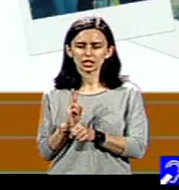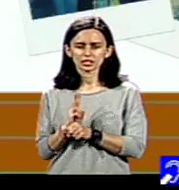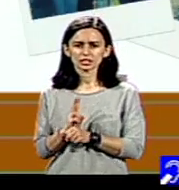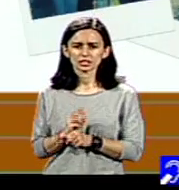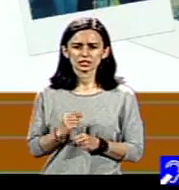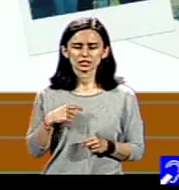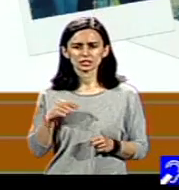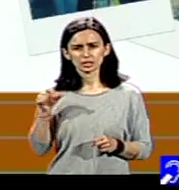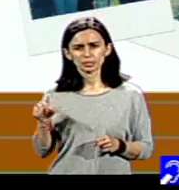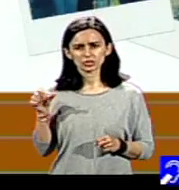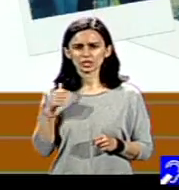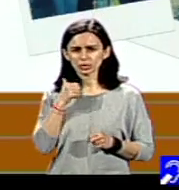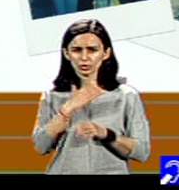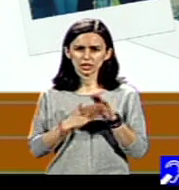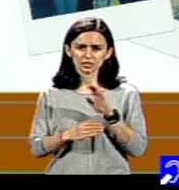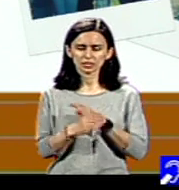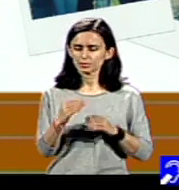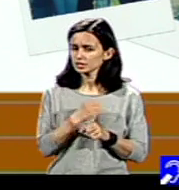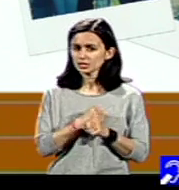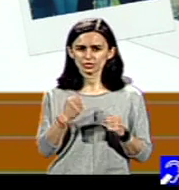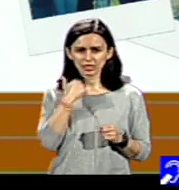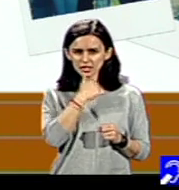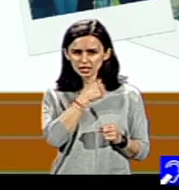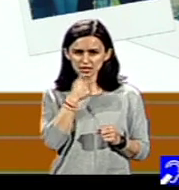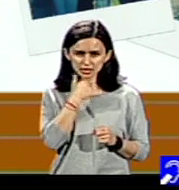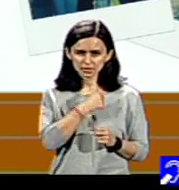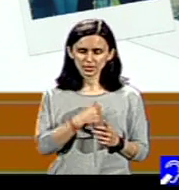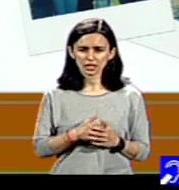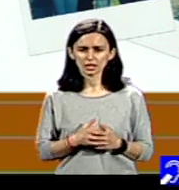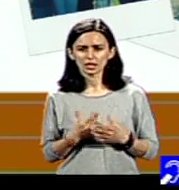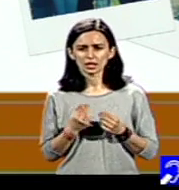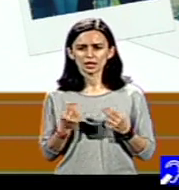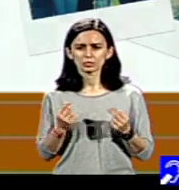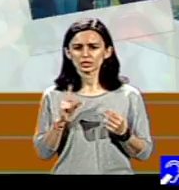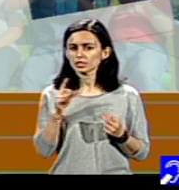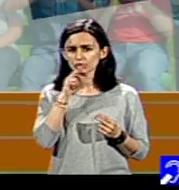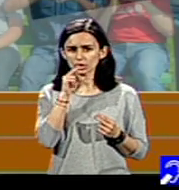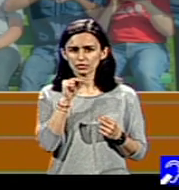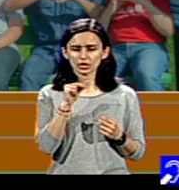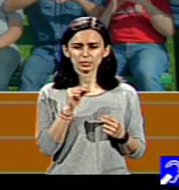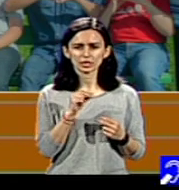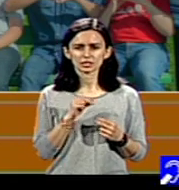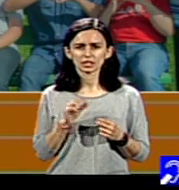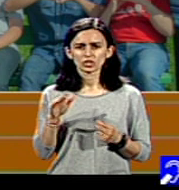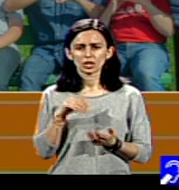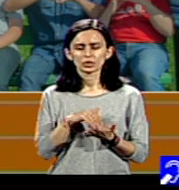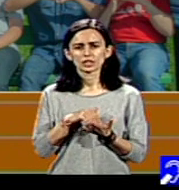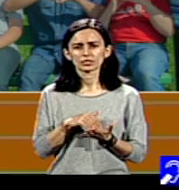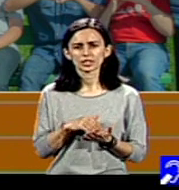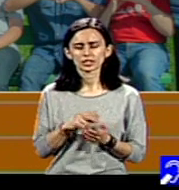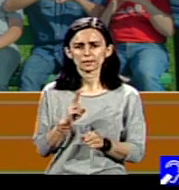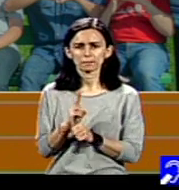o dată, spun, persoane cu dizabilități foarte severe. Multe nu au limbaș verbal, au nevoie de